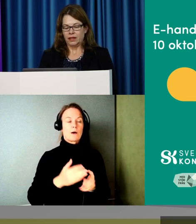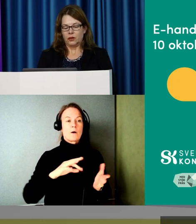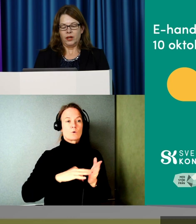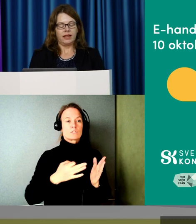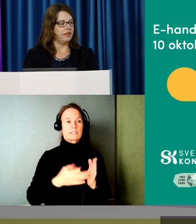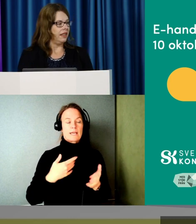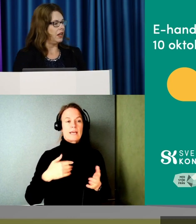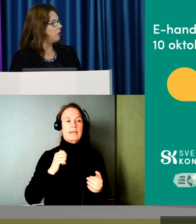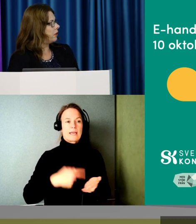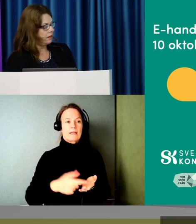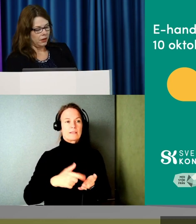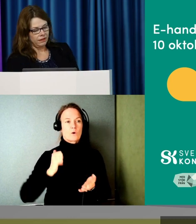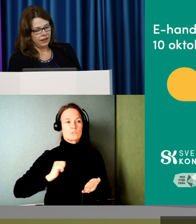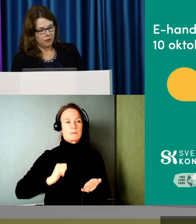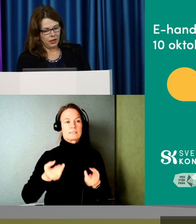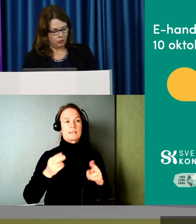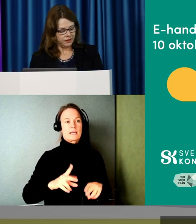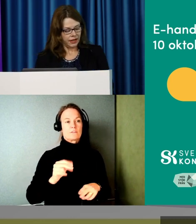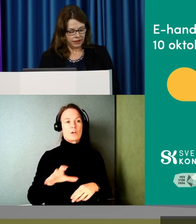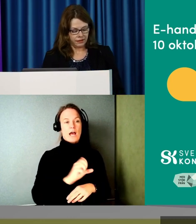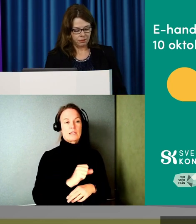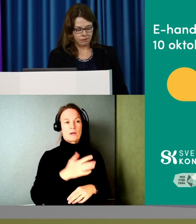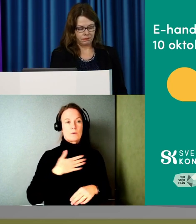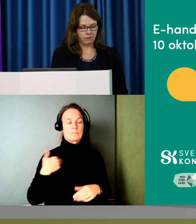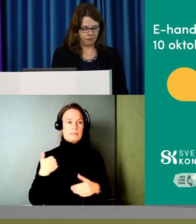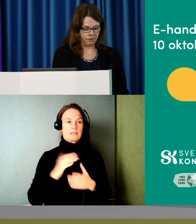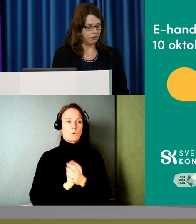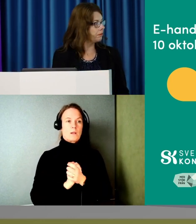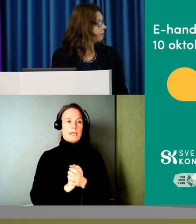där min kollega Cecilia kommer att berätta lite mer om strax.